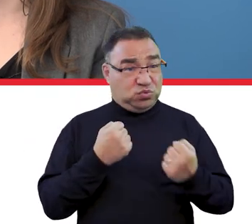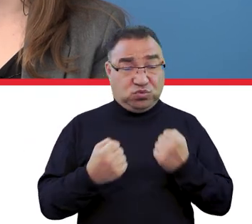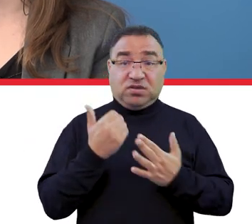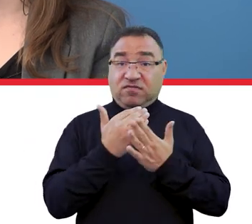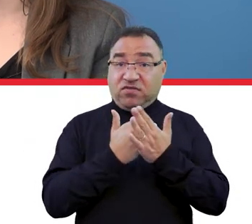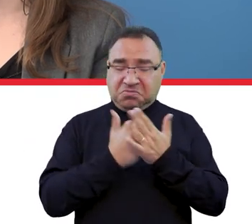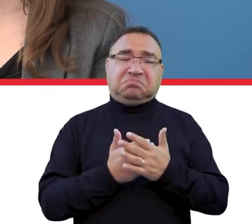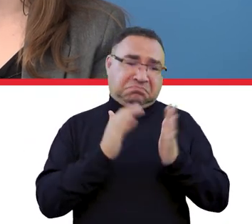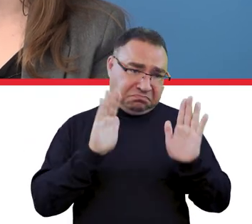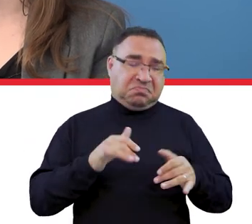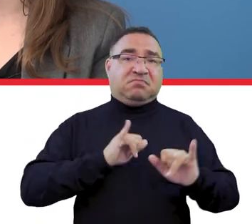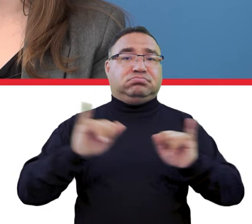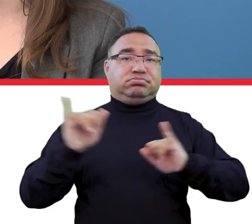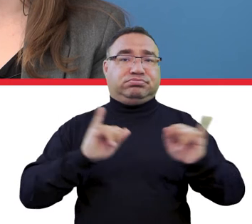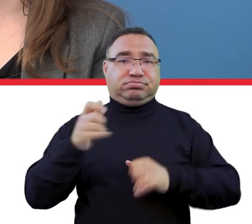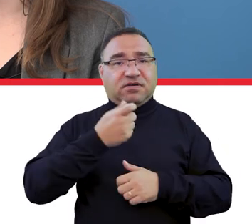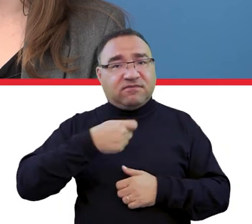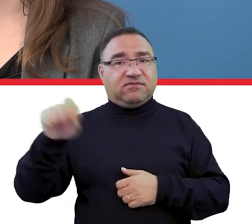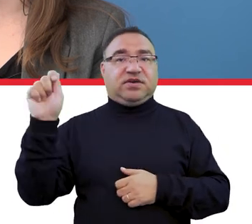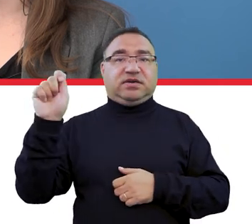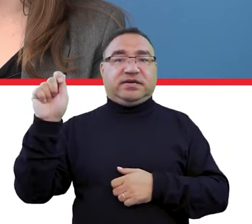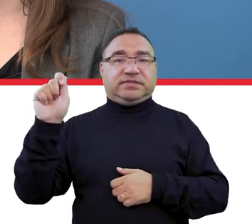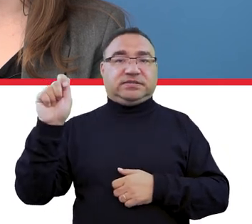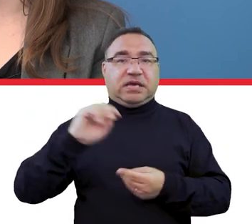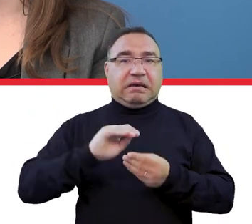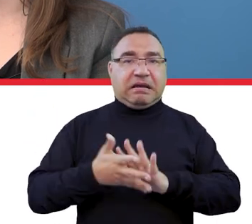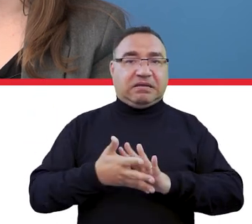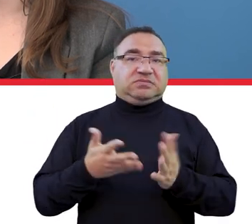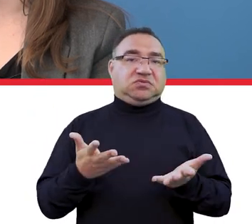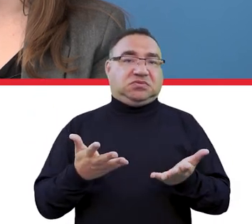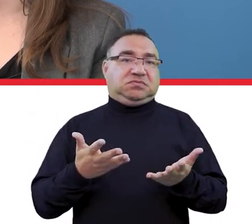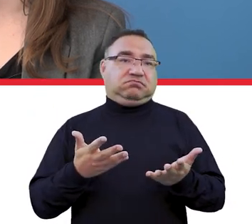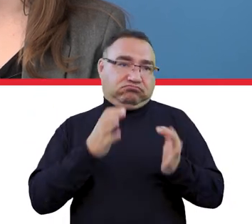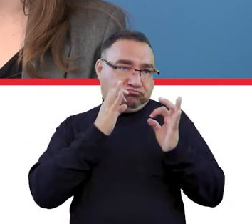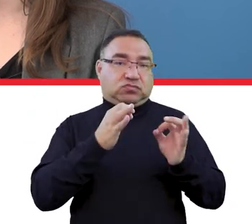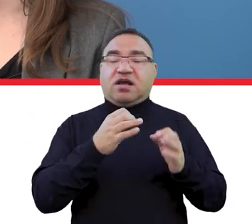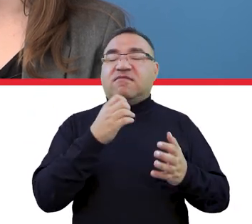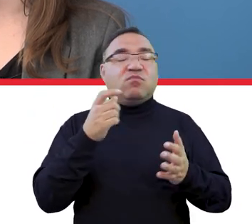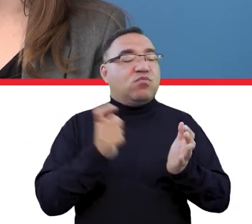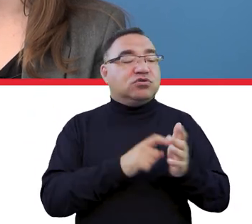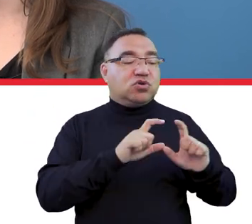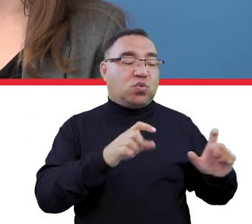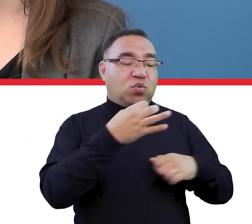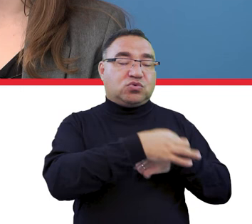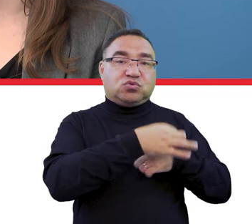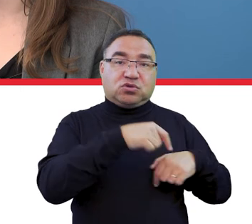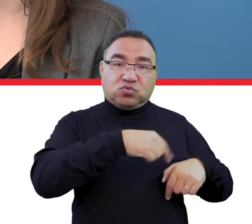czasu korzystają, wyjeżdżają i tutaj ten kontakt uczelnia jest